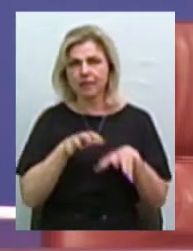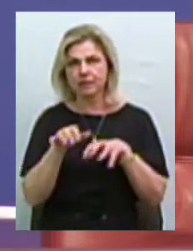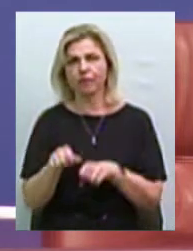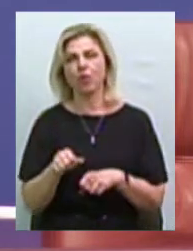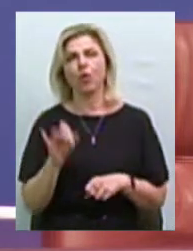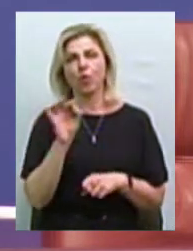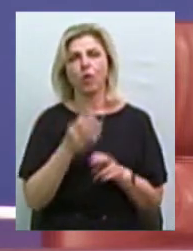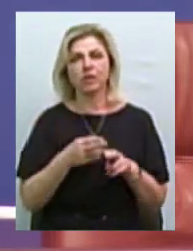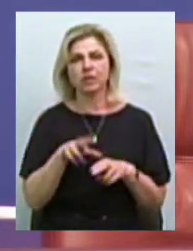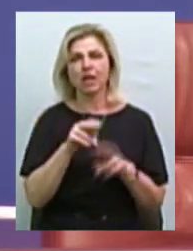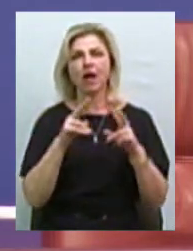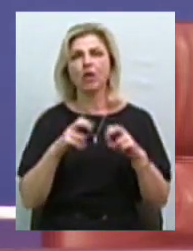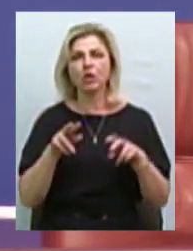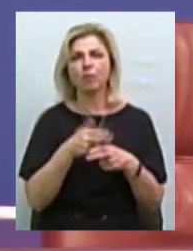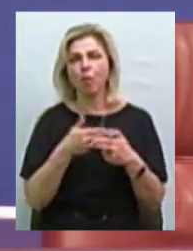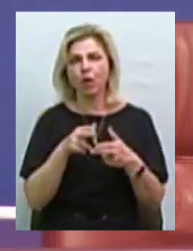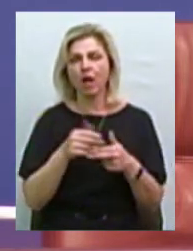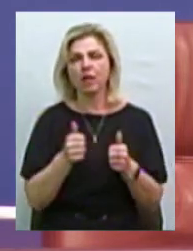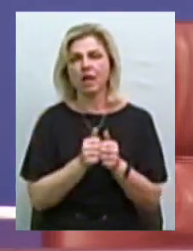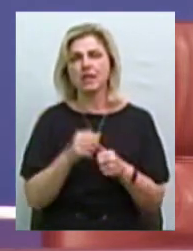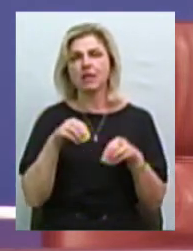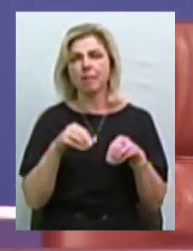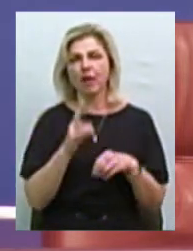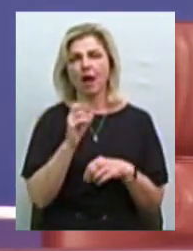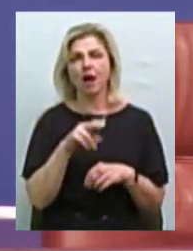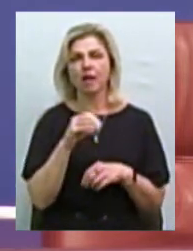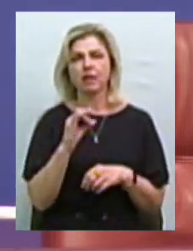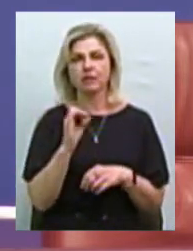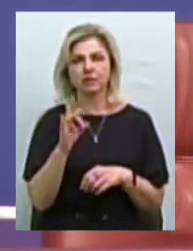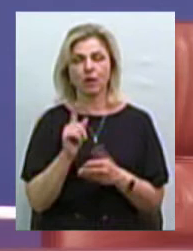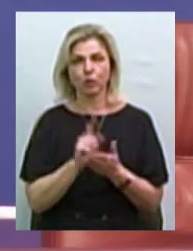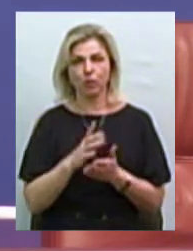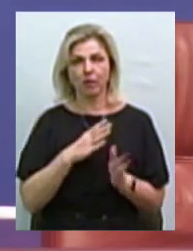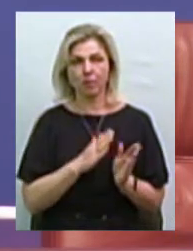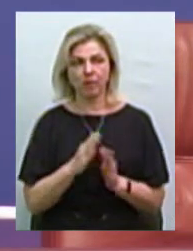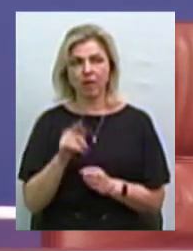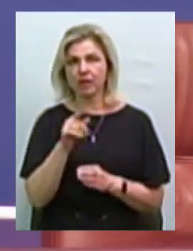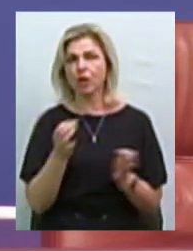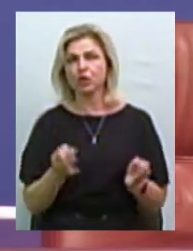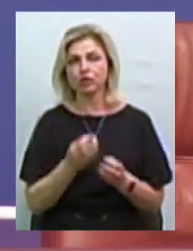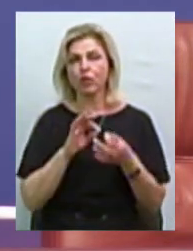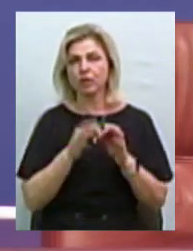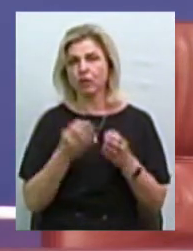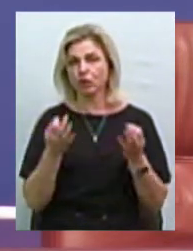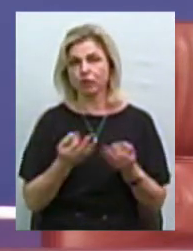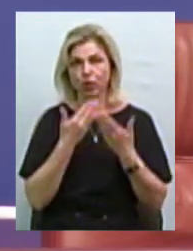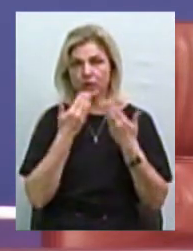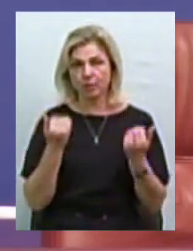оці розборки навколо державного земельного кадастру, вони мають піти в минуло. Там нічого насправді складного немає. Потрібно просто